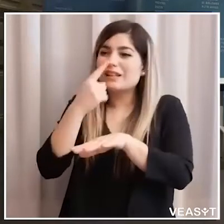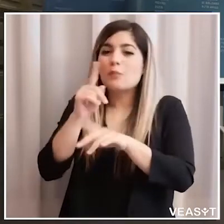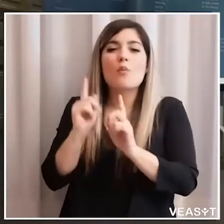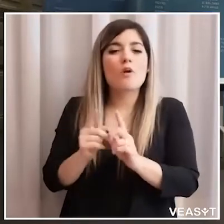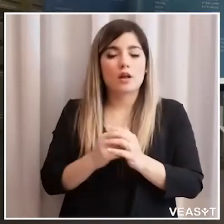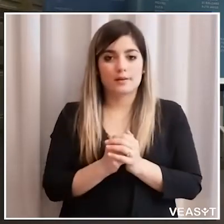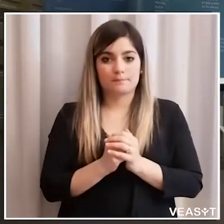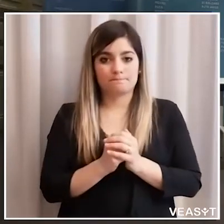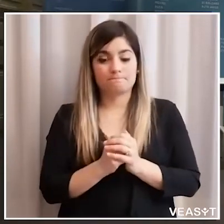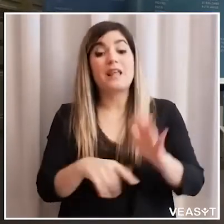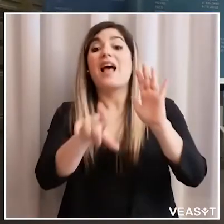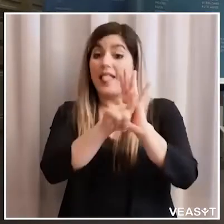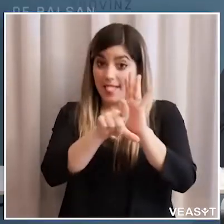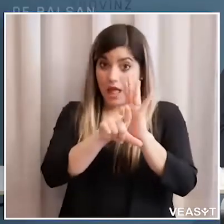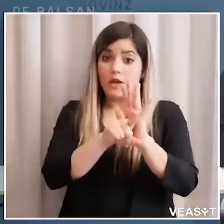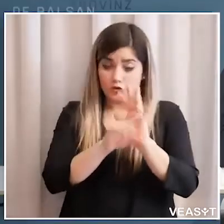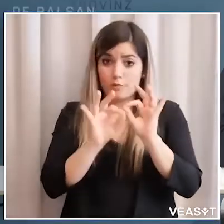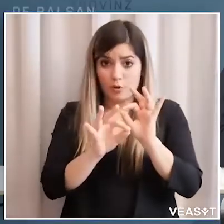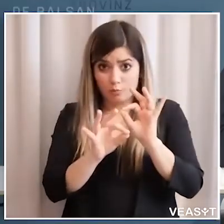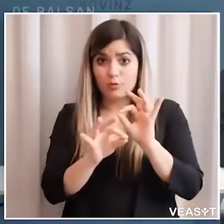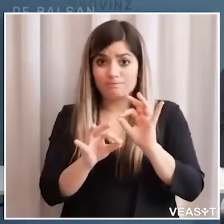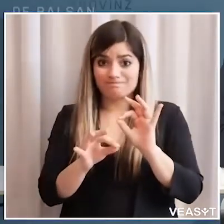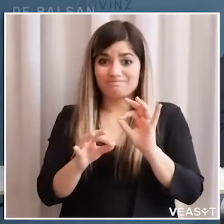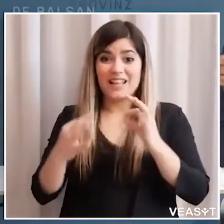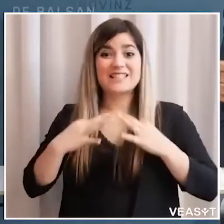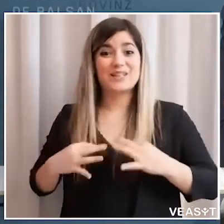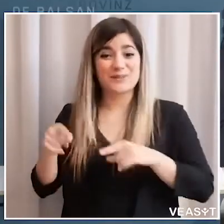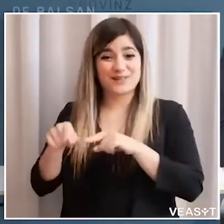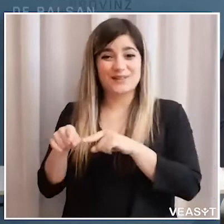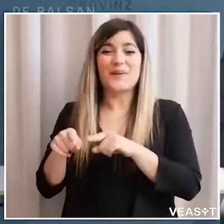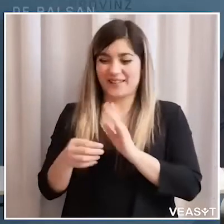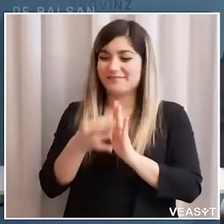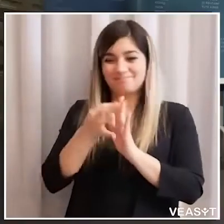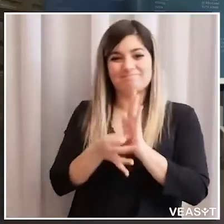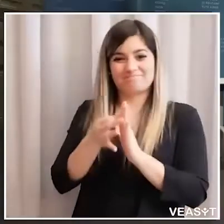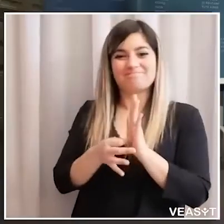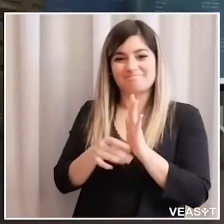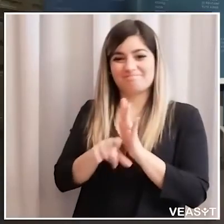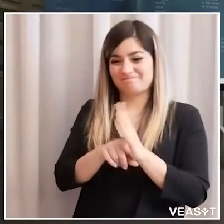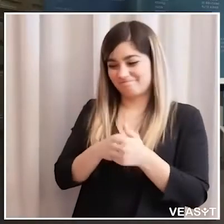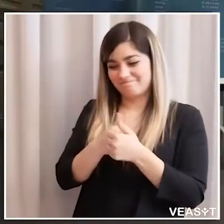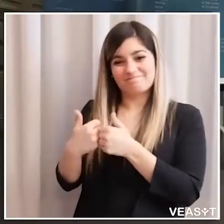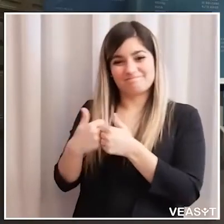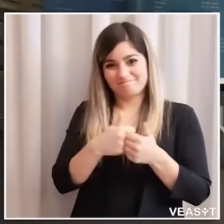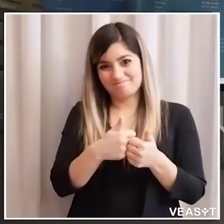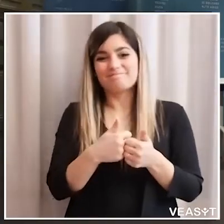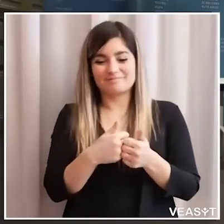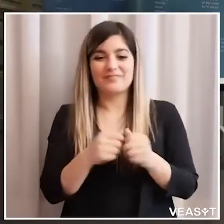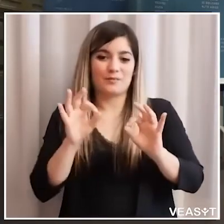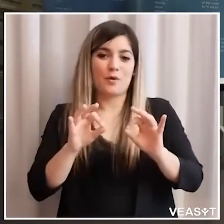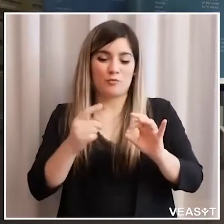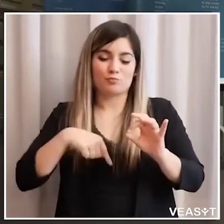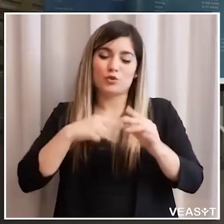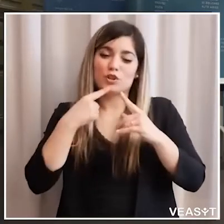beh la legge stessa regola questa istituzione e l'abbiamo discusso a lungo anche con i colleghi in giunta